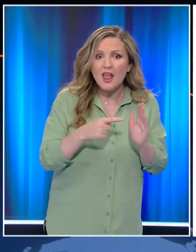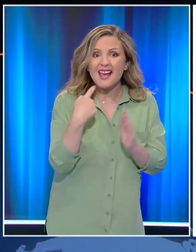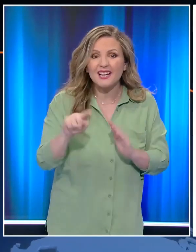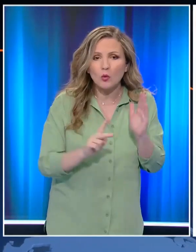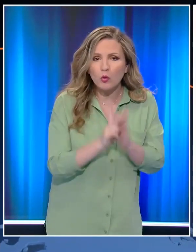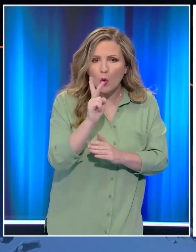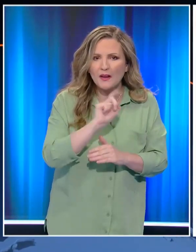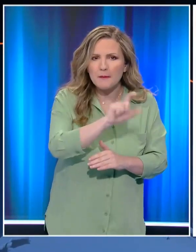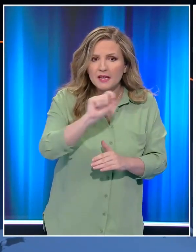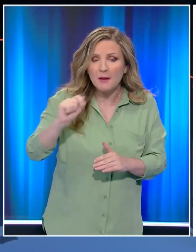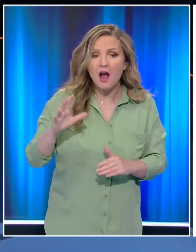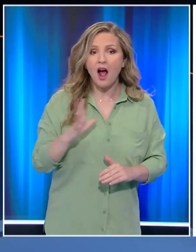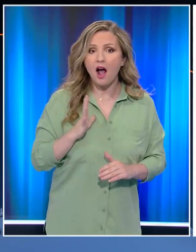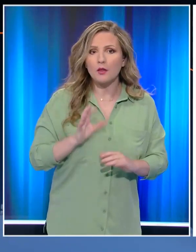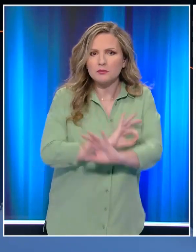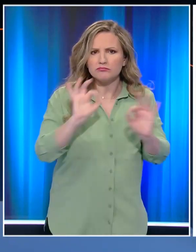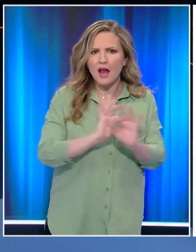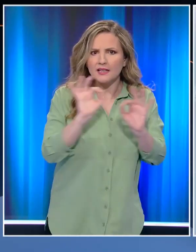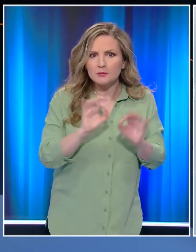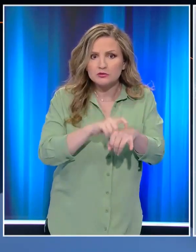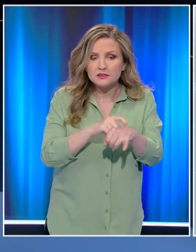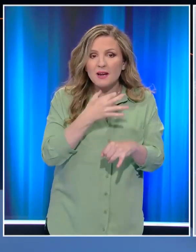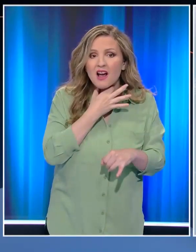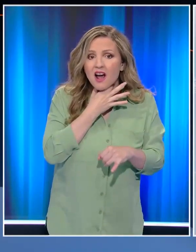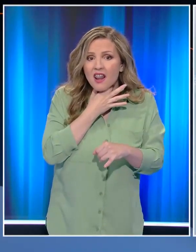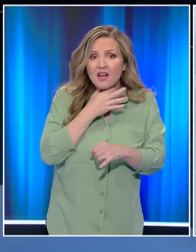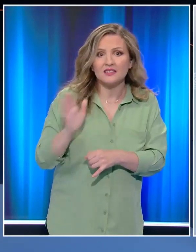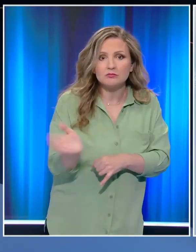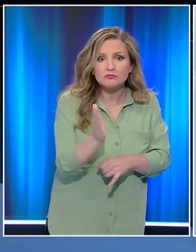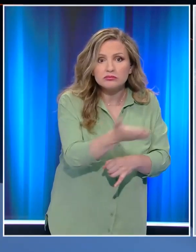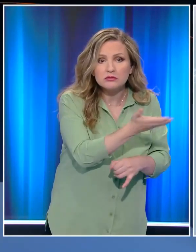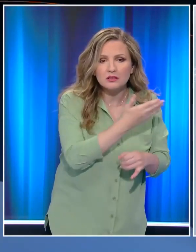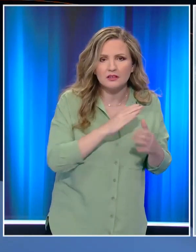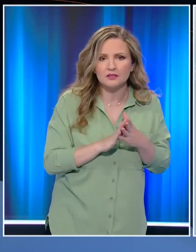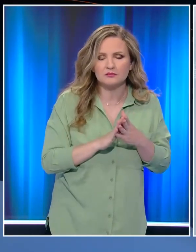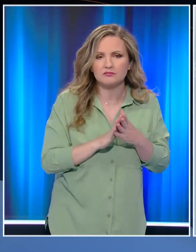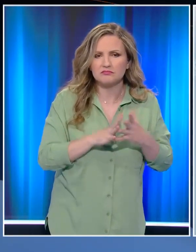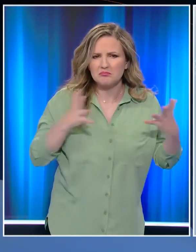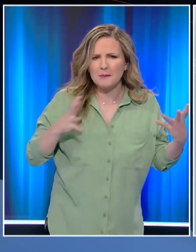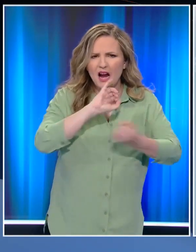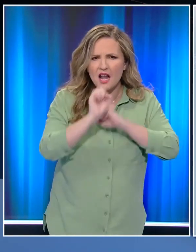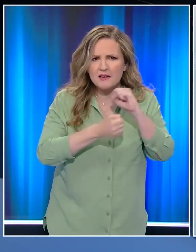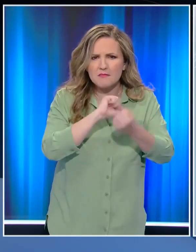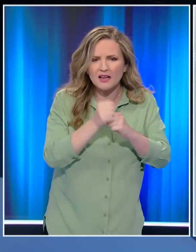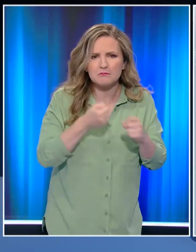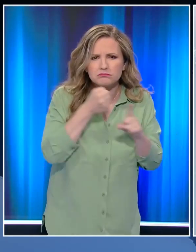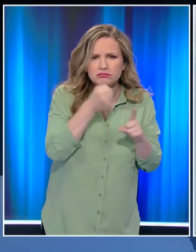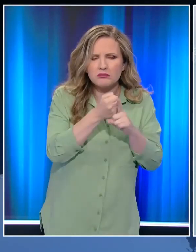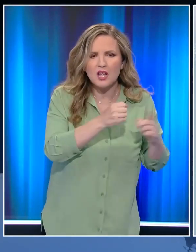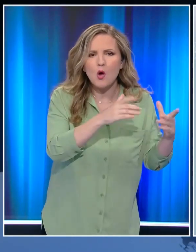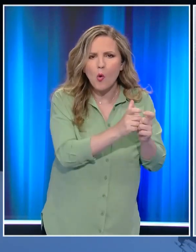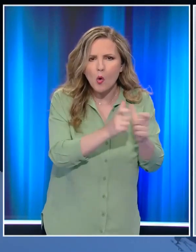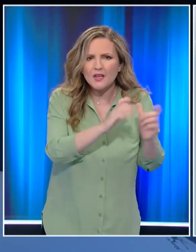112 ώστε οι πολίτες να βρίσκονται σε ετοιμότητα. Δόθηκε μια μεγάλη μάγεθα να προστατεύσουμε τους οικισμούς και τα χωριά και όλες οι